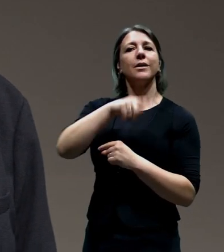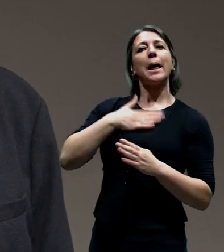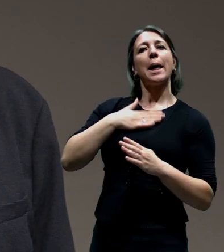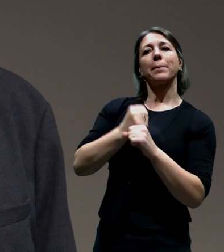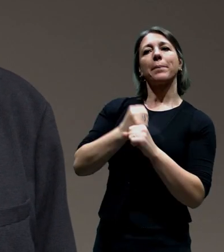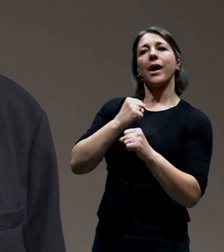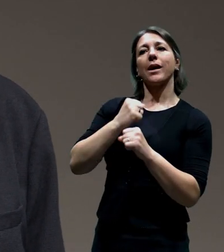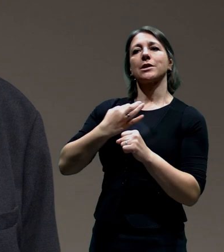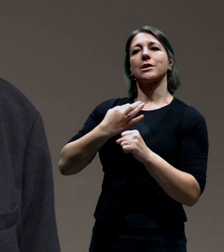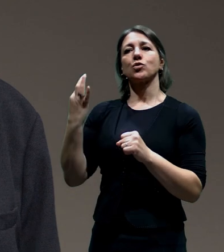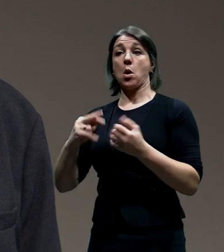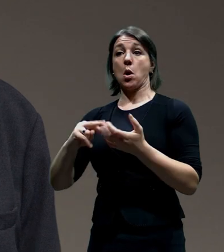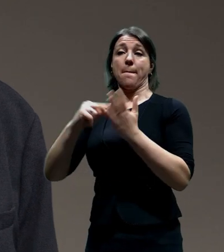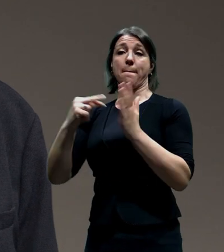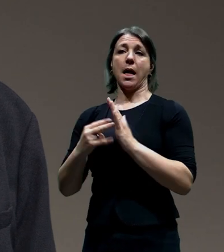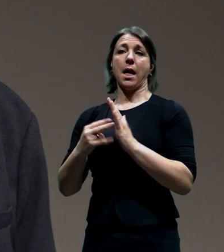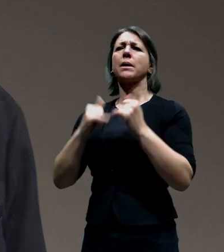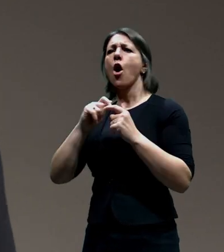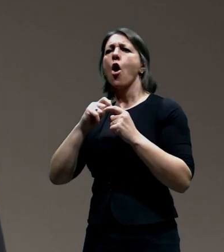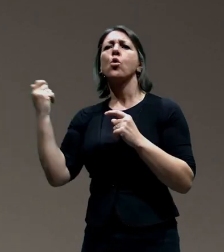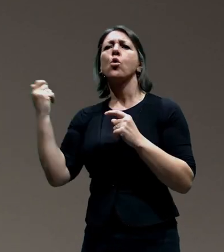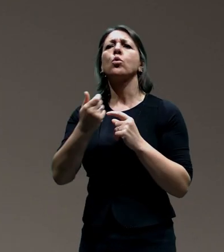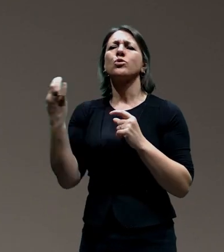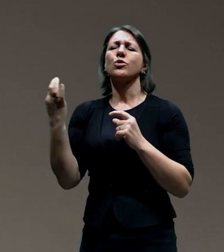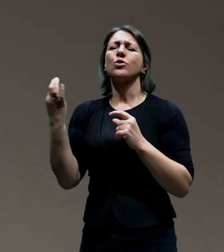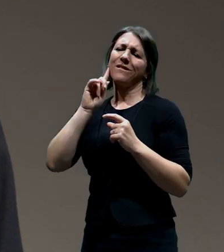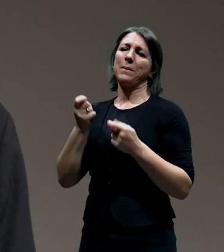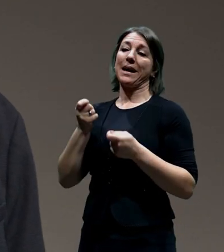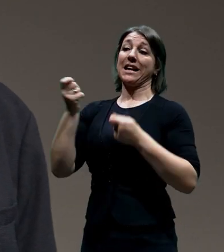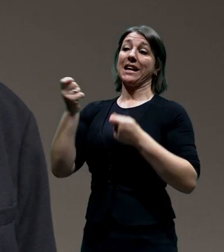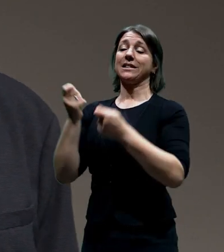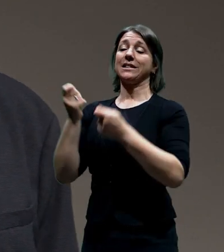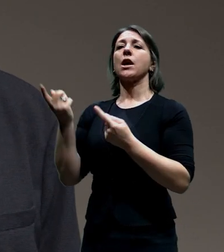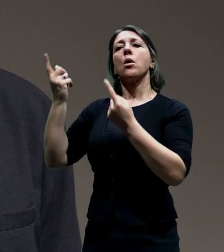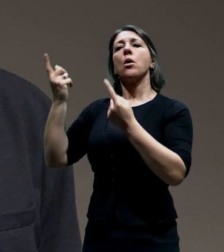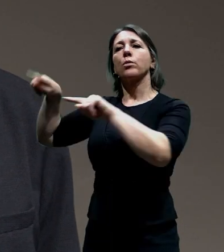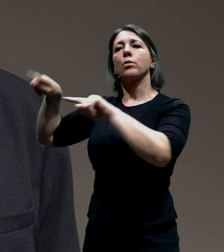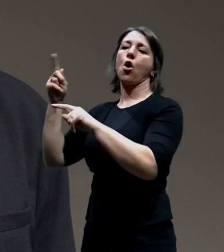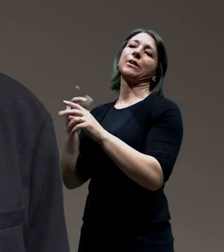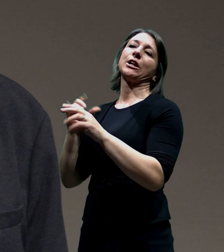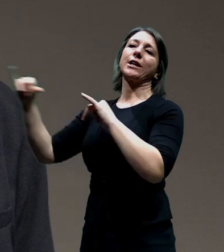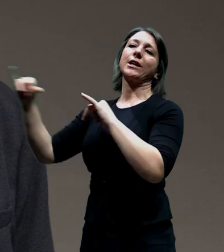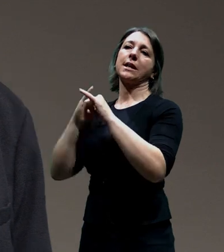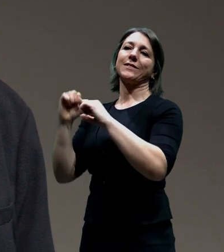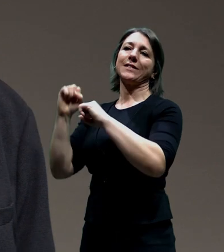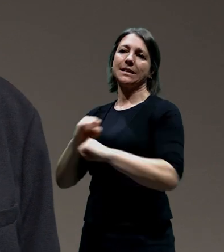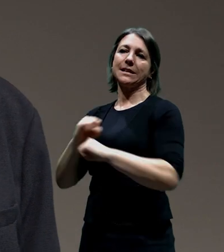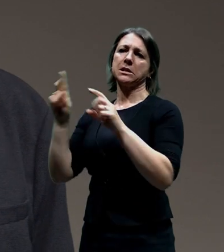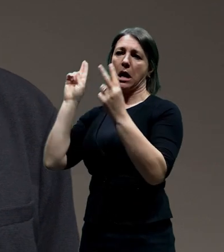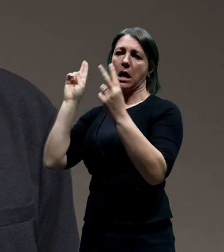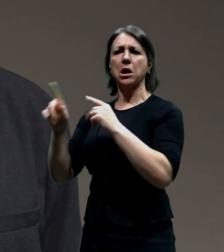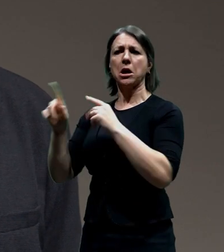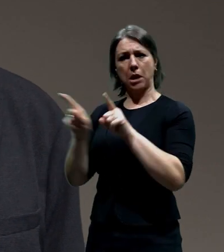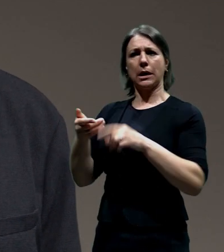problematikách Pražského okruhu, který je sice investicí ředitelství silnic a dálnic, ale určitě k tomu mají město co říci